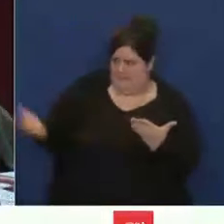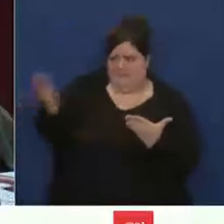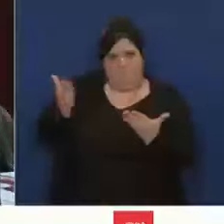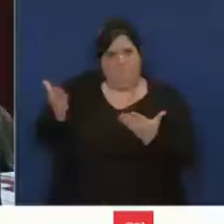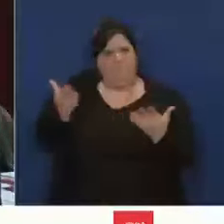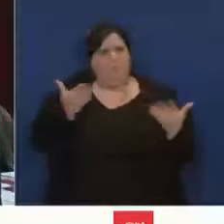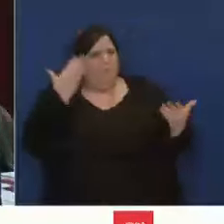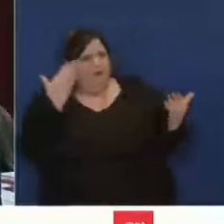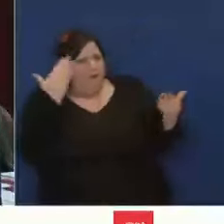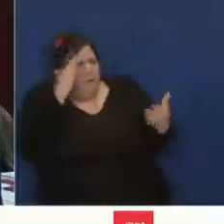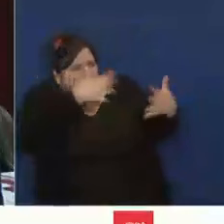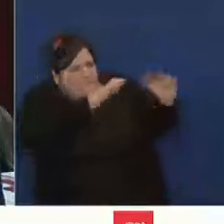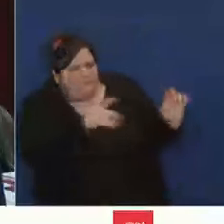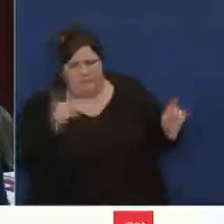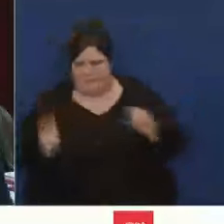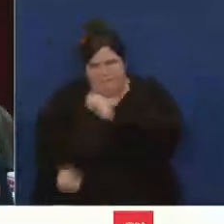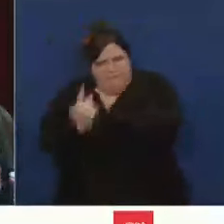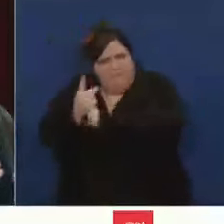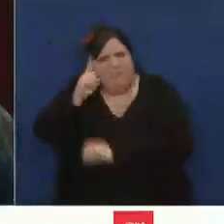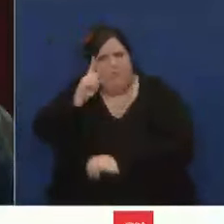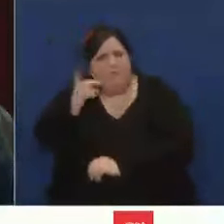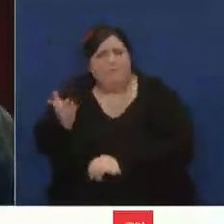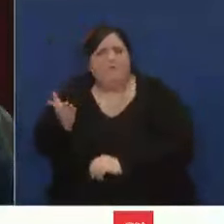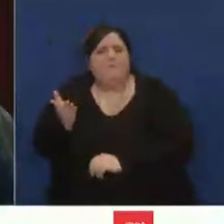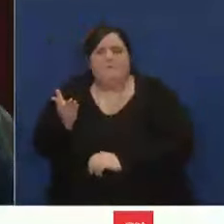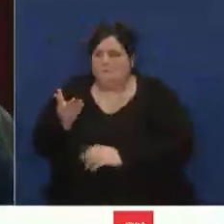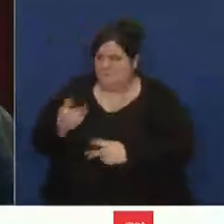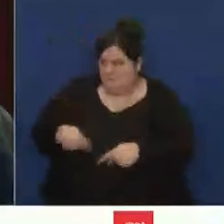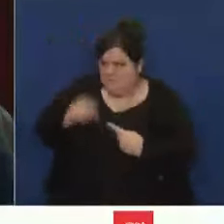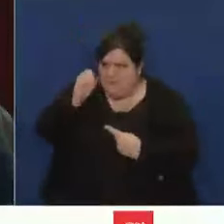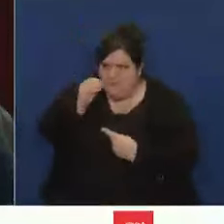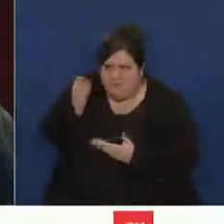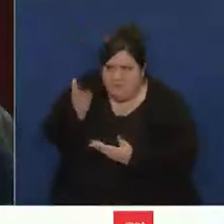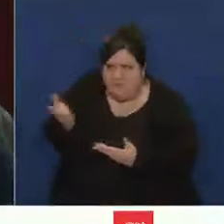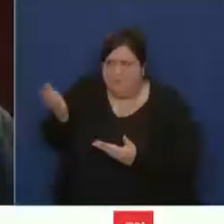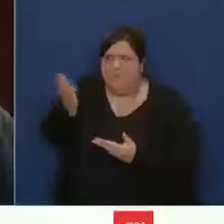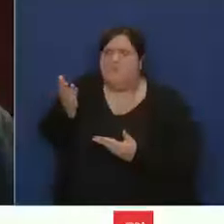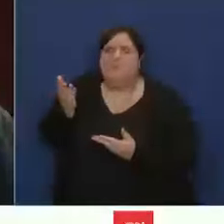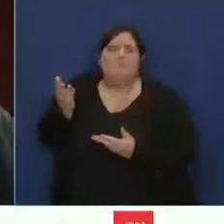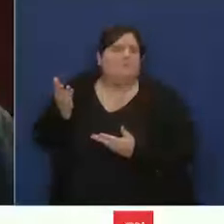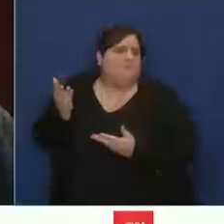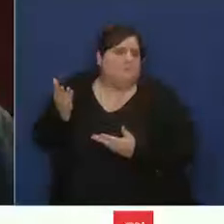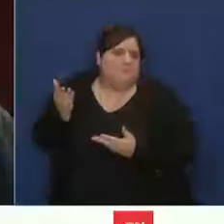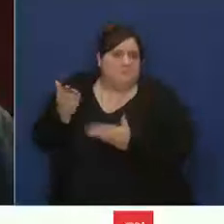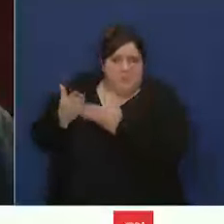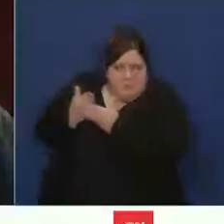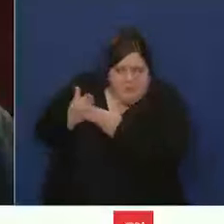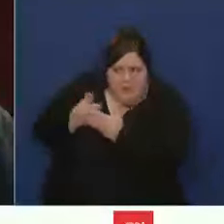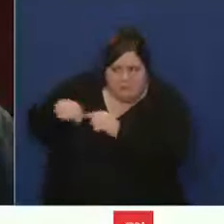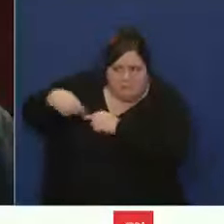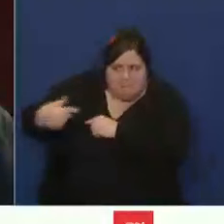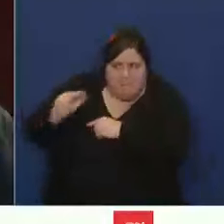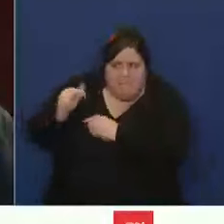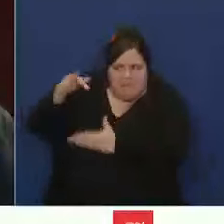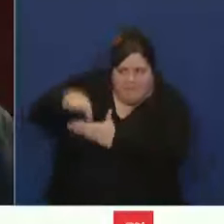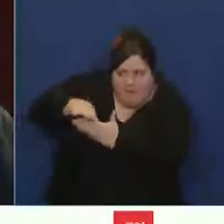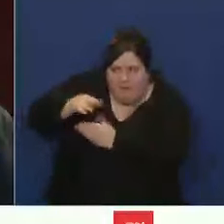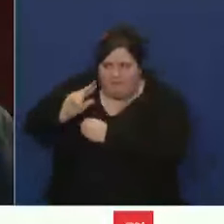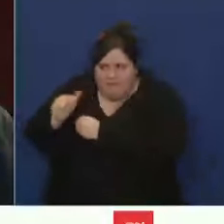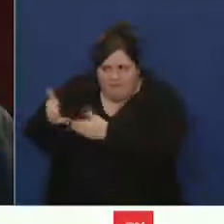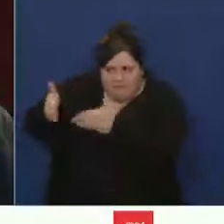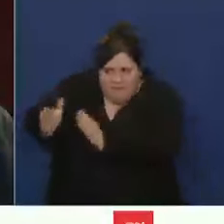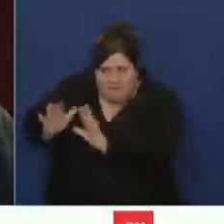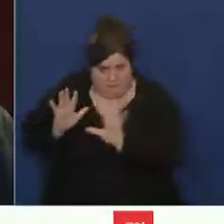'elle fonctionne au quotidien dans ses décisions, dans la préparation de celles-ci, dans une collaboration